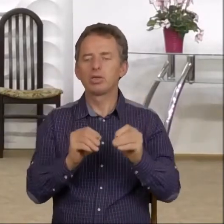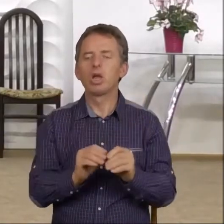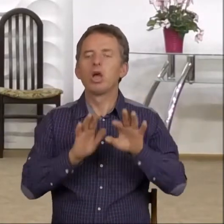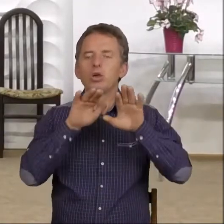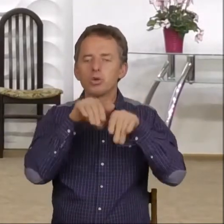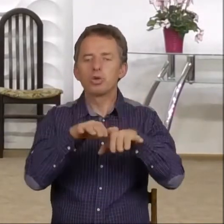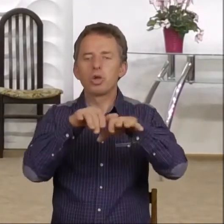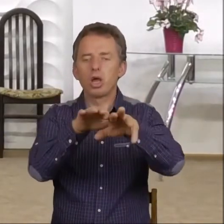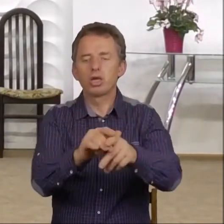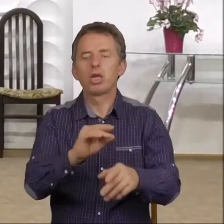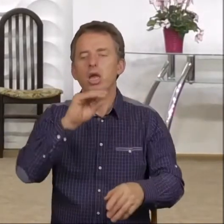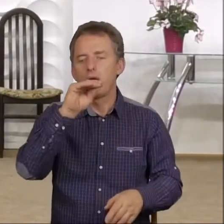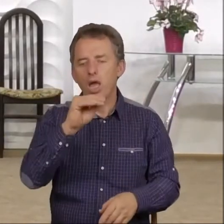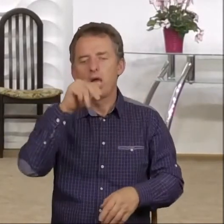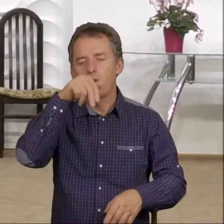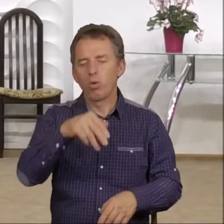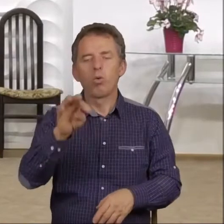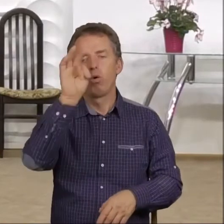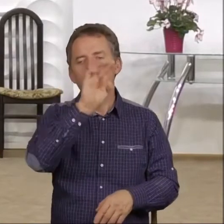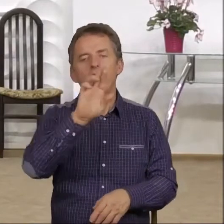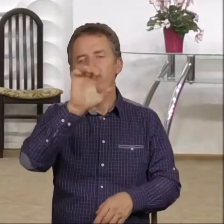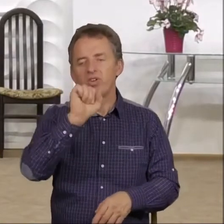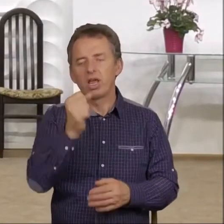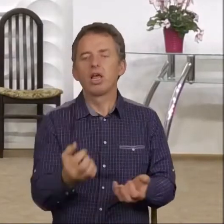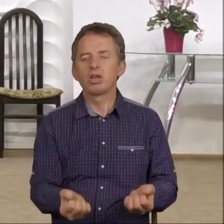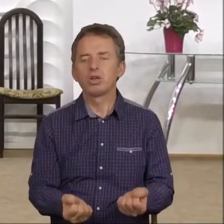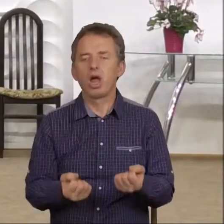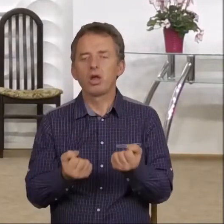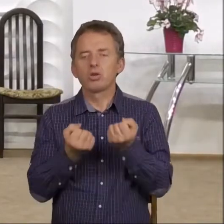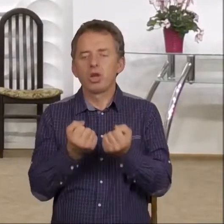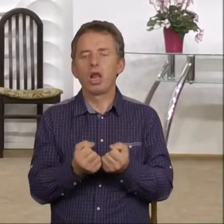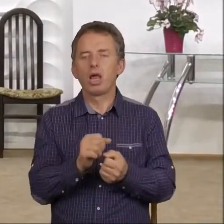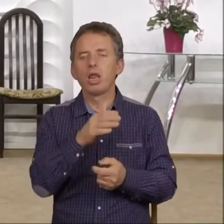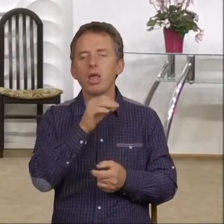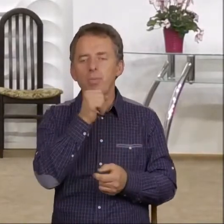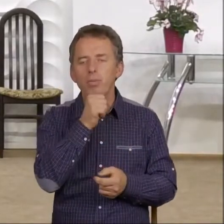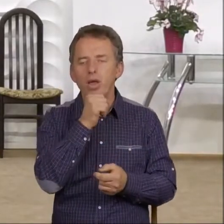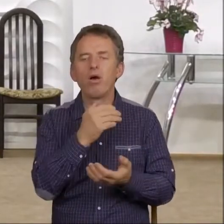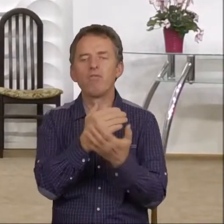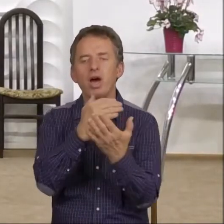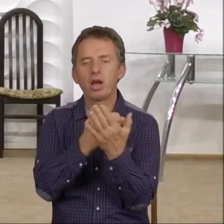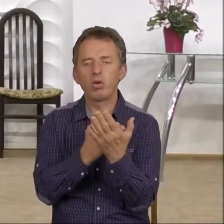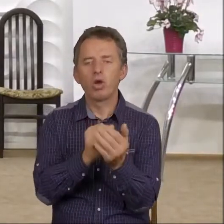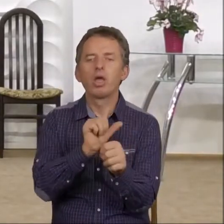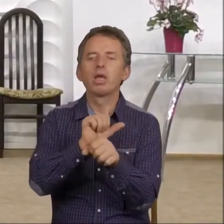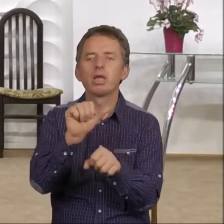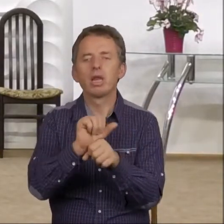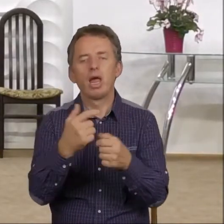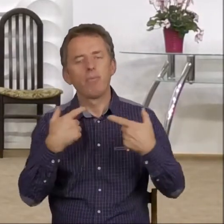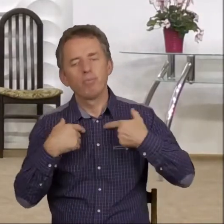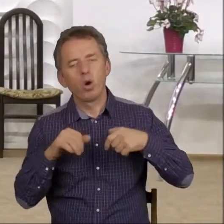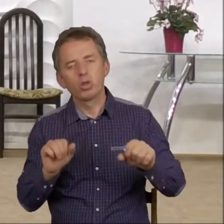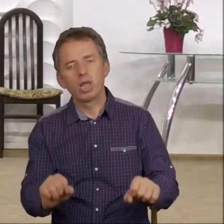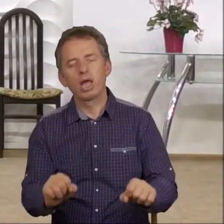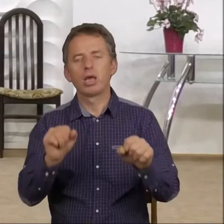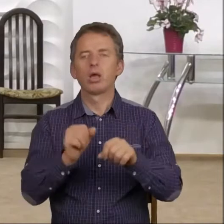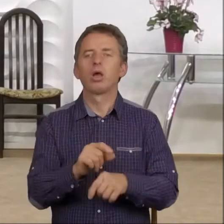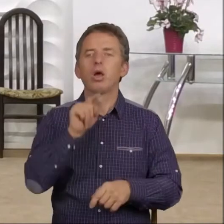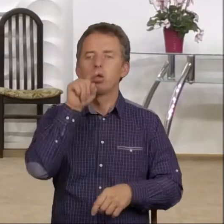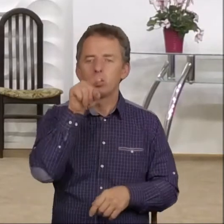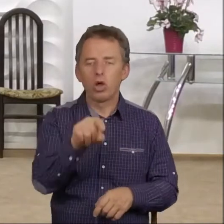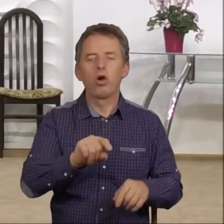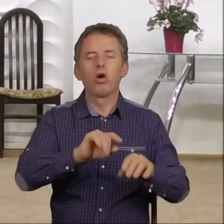Eufrat. Zasilanie Babilonu. Coś, co warunkowało jego istnienie, jego potęgę. To się